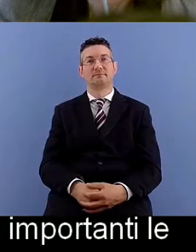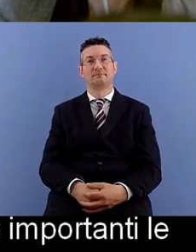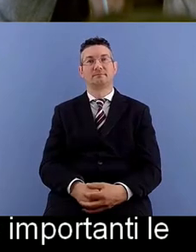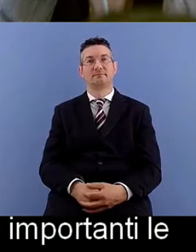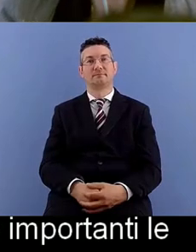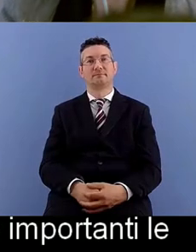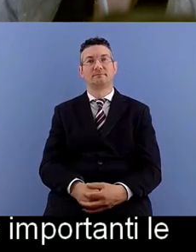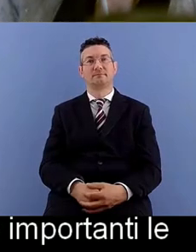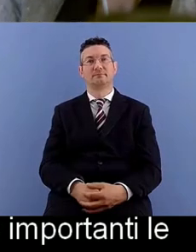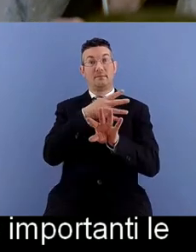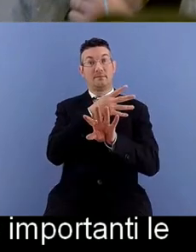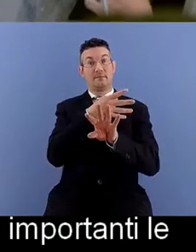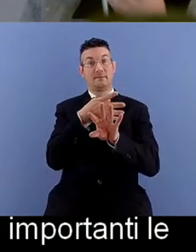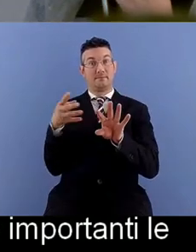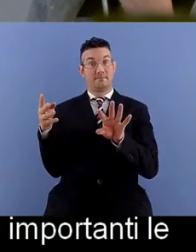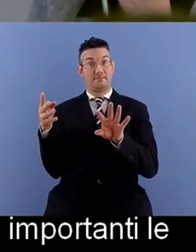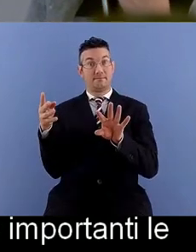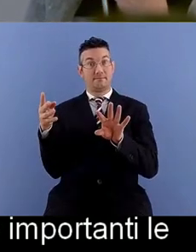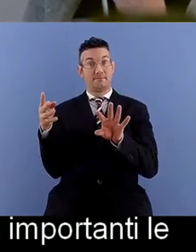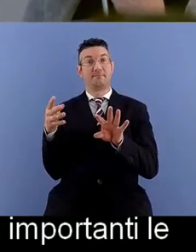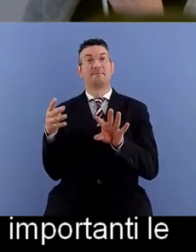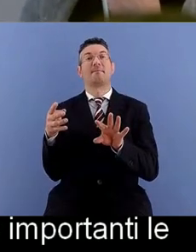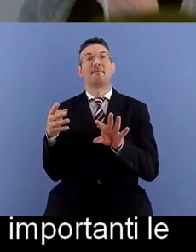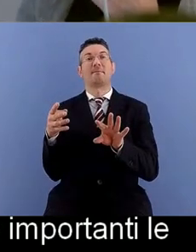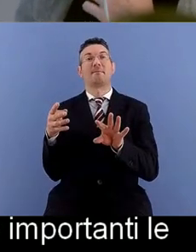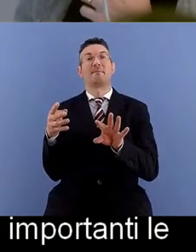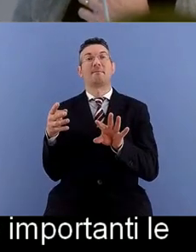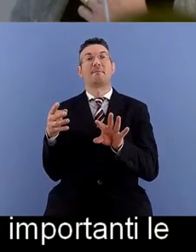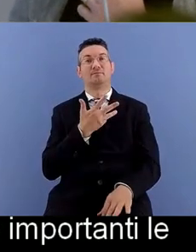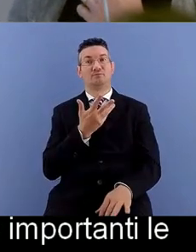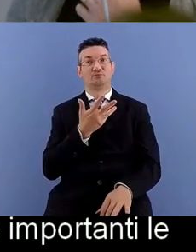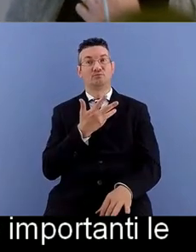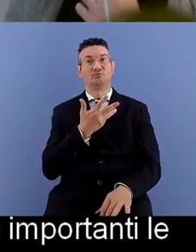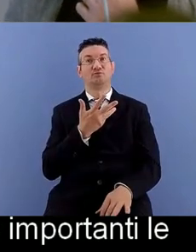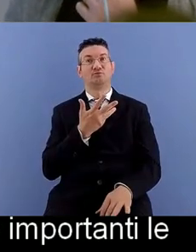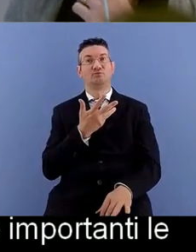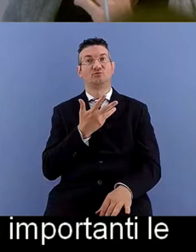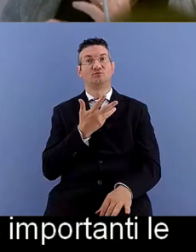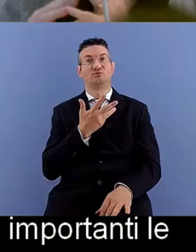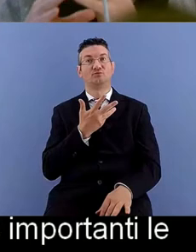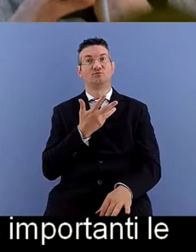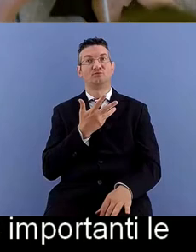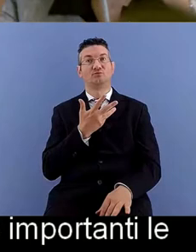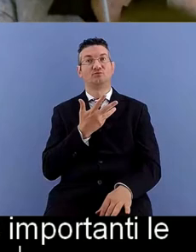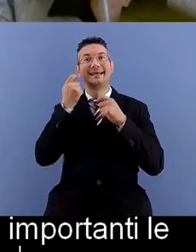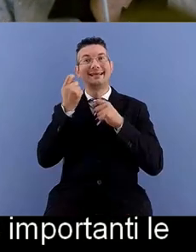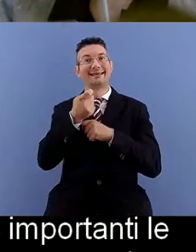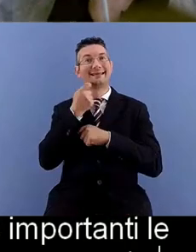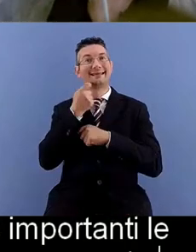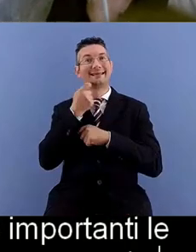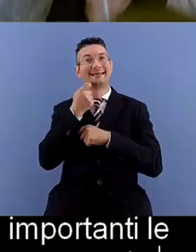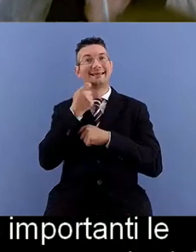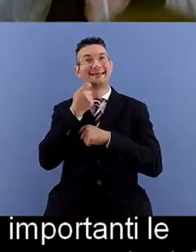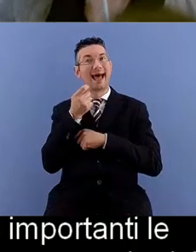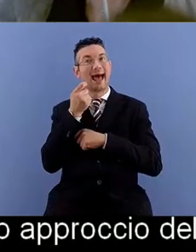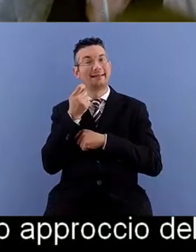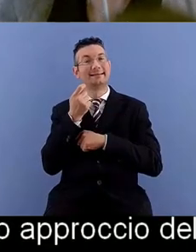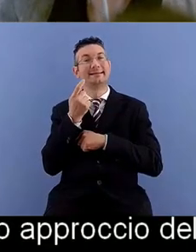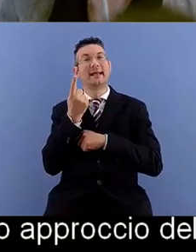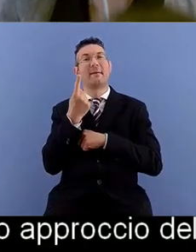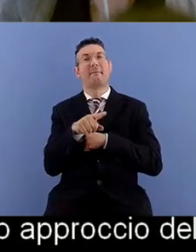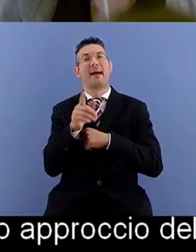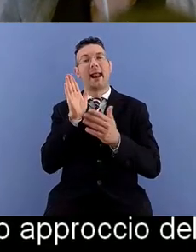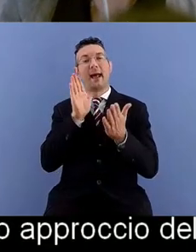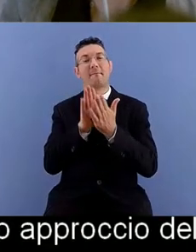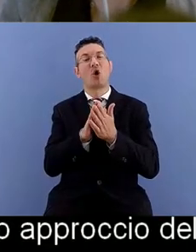sono interessanti soprattutto per il mio approccio del progetto che non è del design in generale ma mi